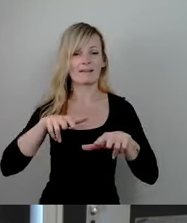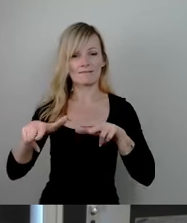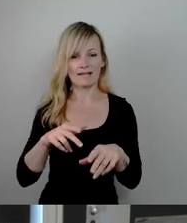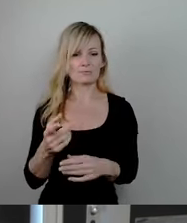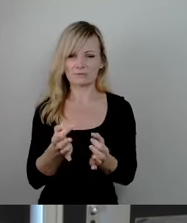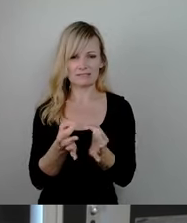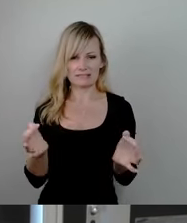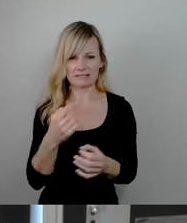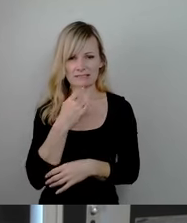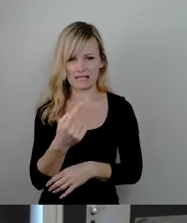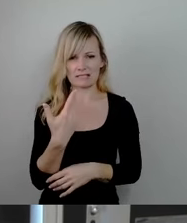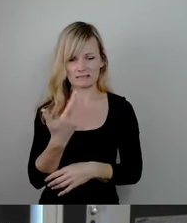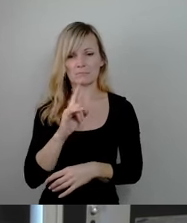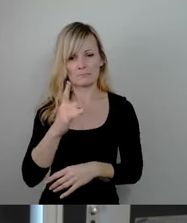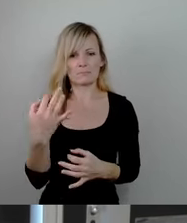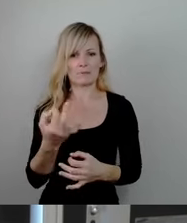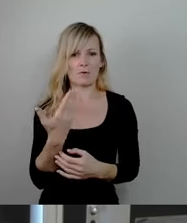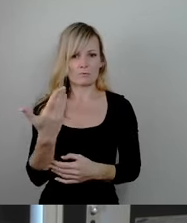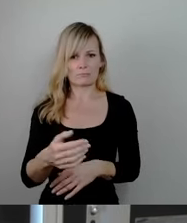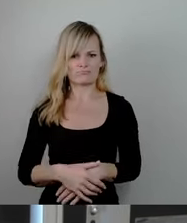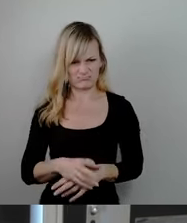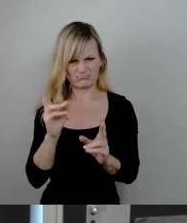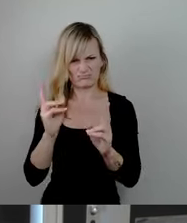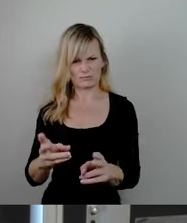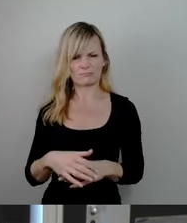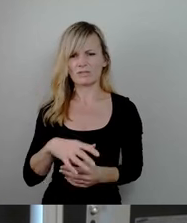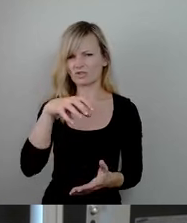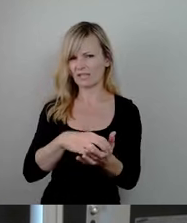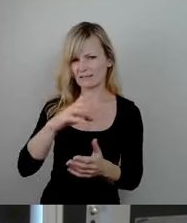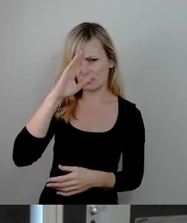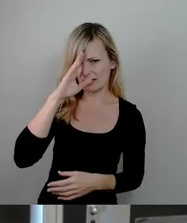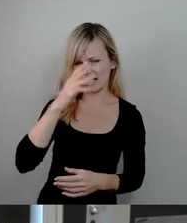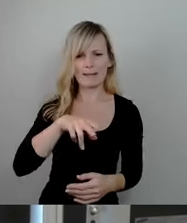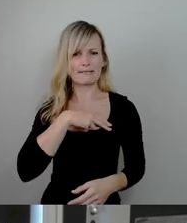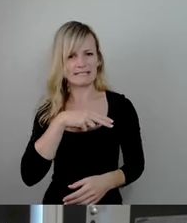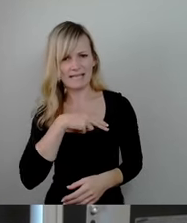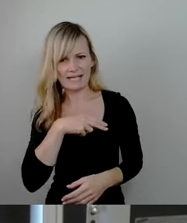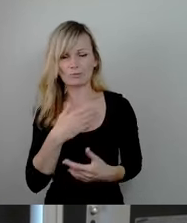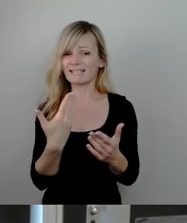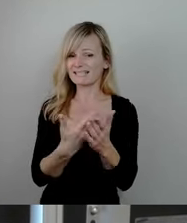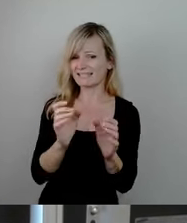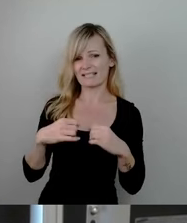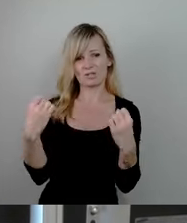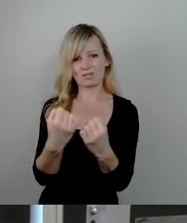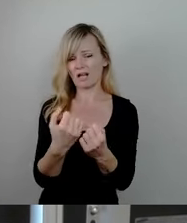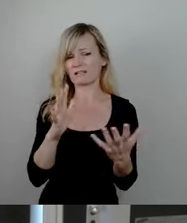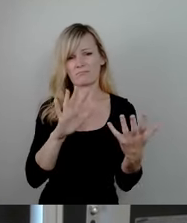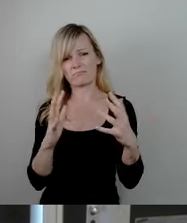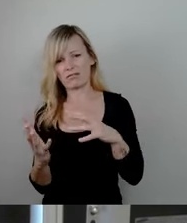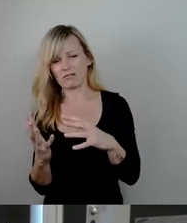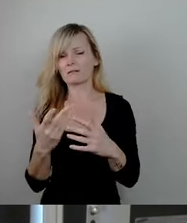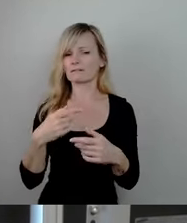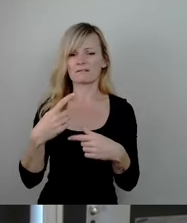klagte man in Brünstig. Zurecht. Ob nun Stadt, Polizei oder Ministerium, dieser Staat ist ein dysfunktionaler, bürokratischer